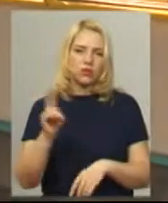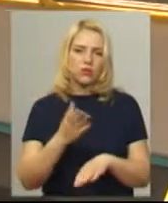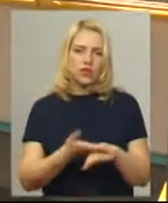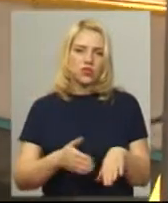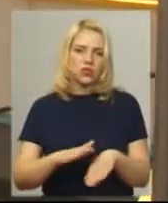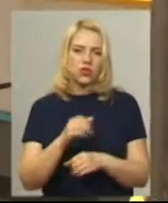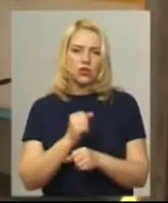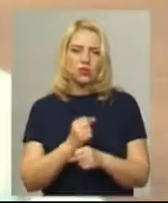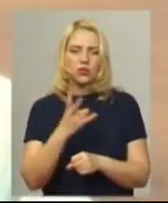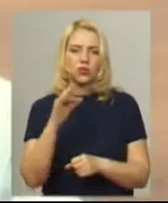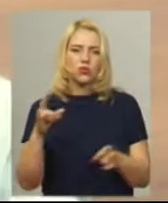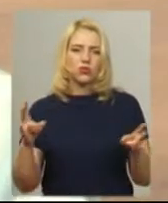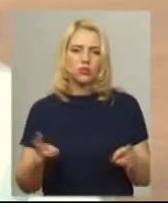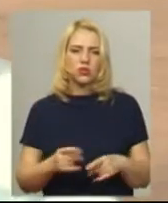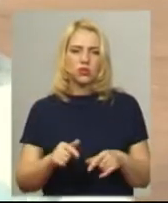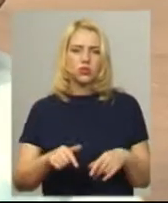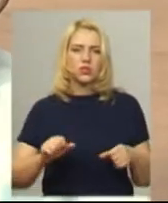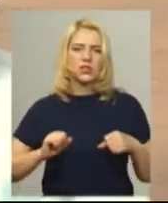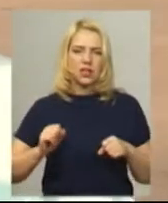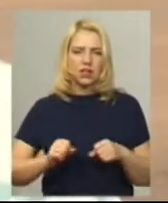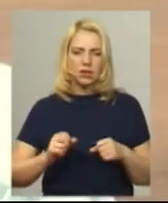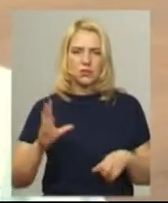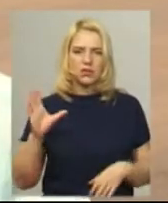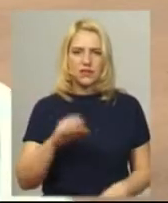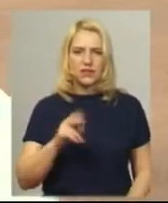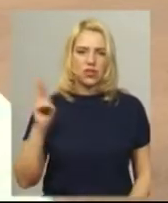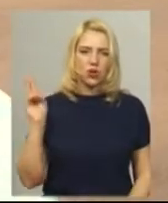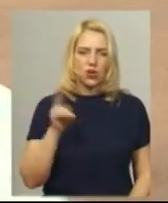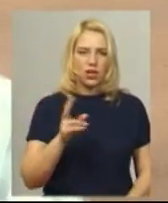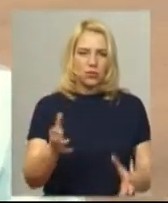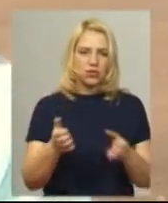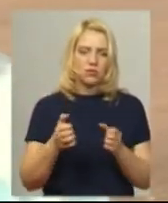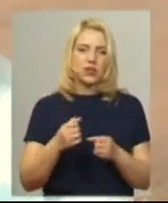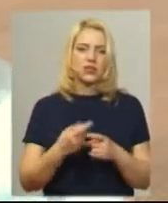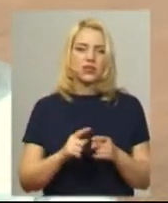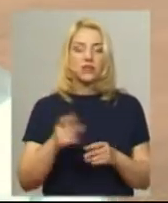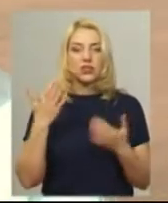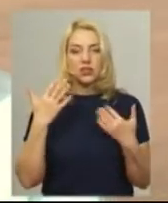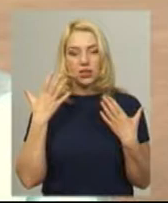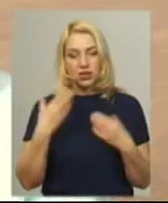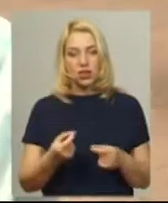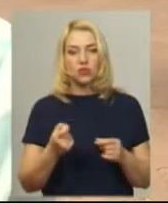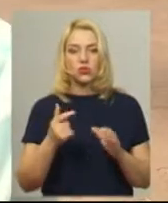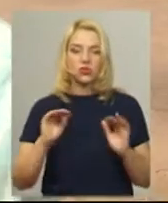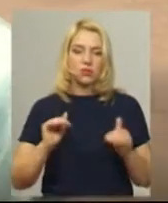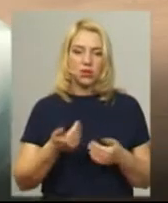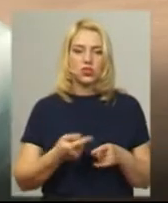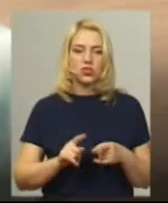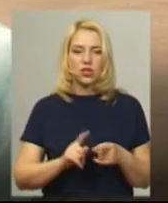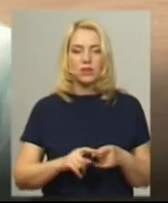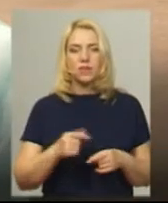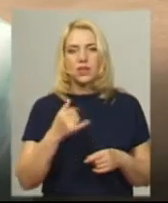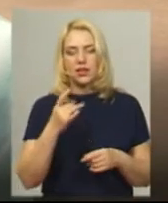каже жінка, проте необхідна. Стараємося всі тролейбуси брати, так як вихідний день, вихідний день трошки менше. Розтвор,